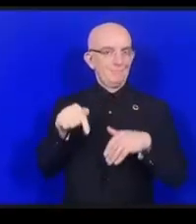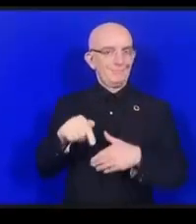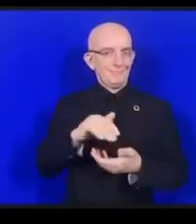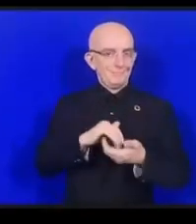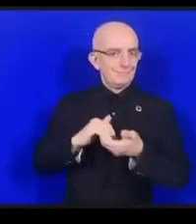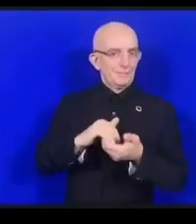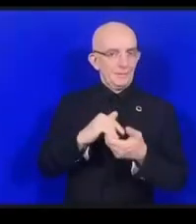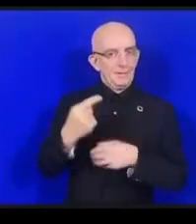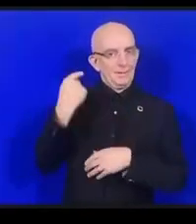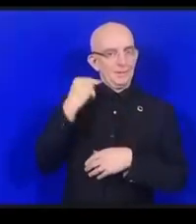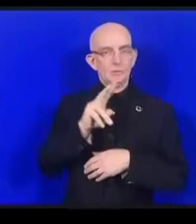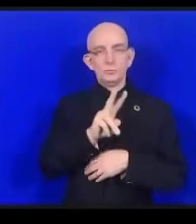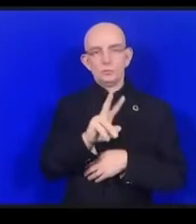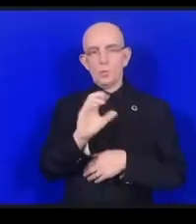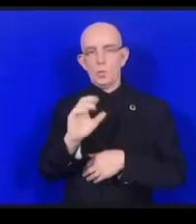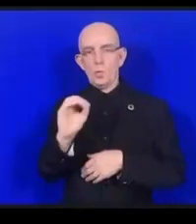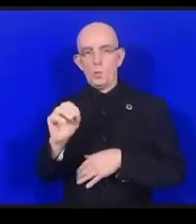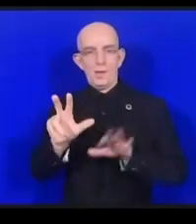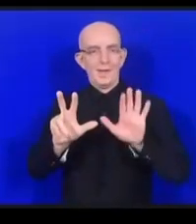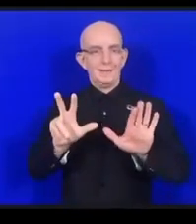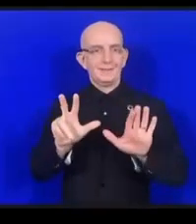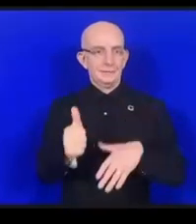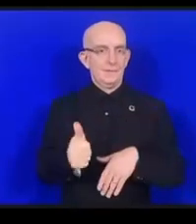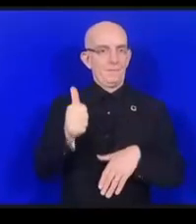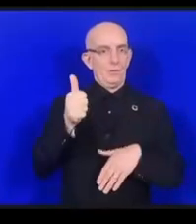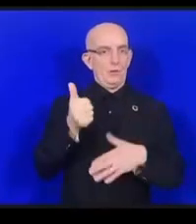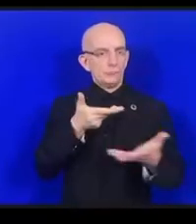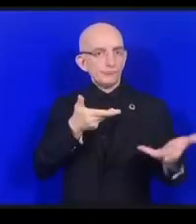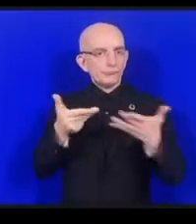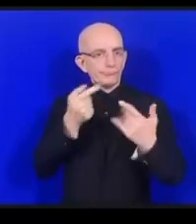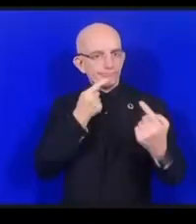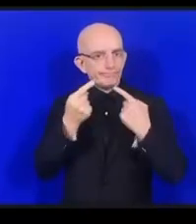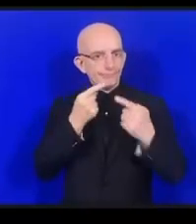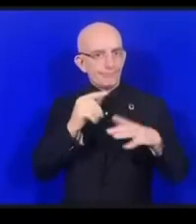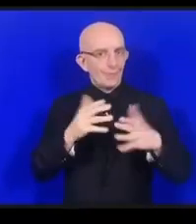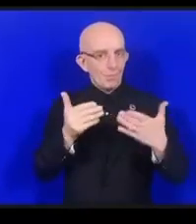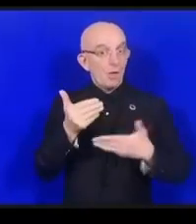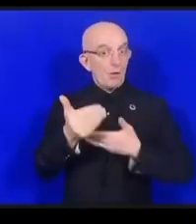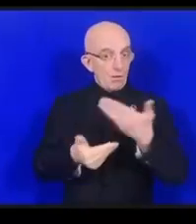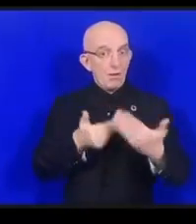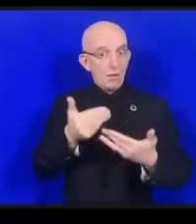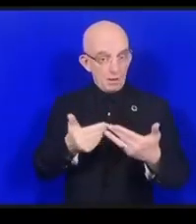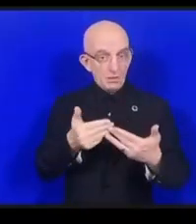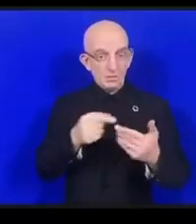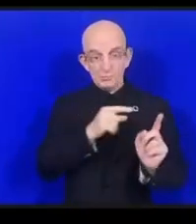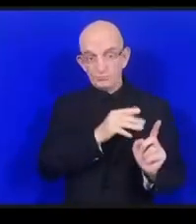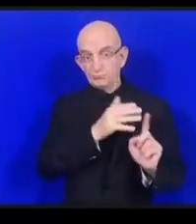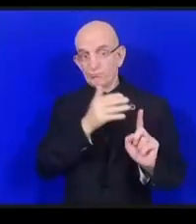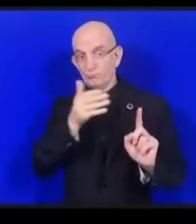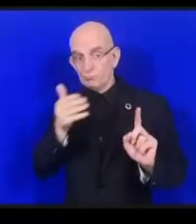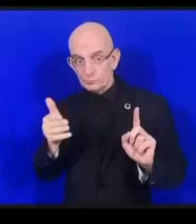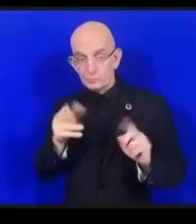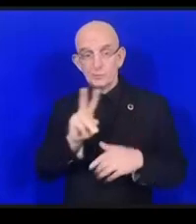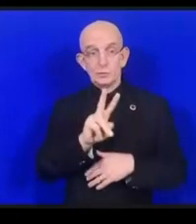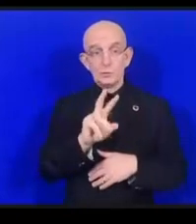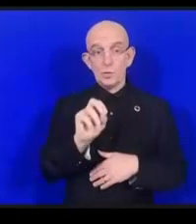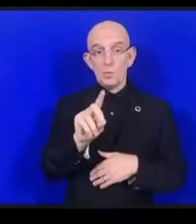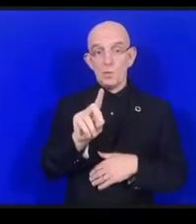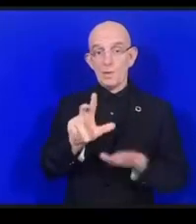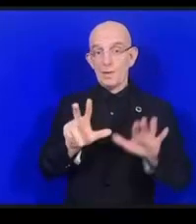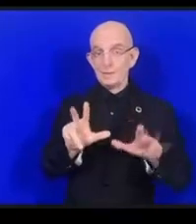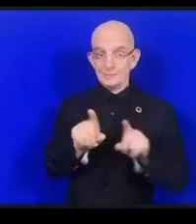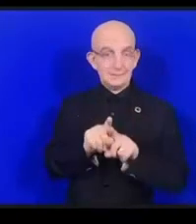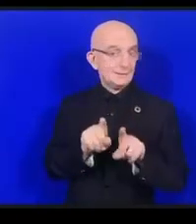はまだものだったんですけれども2018年になってIoTのグップラクティというのが発表された時には